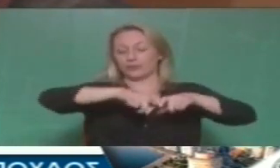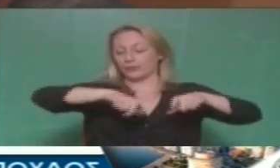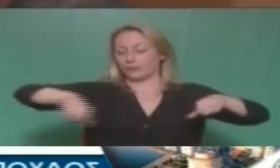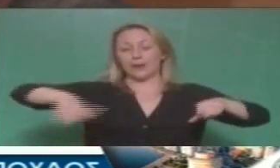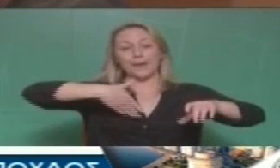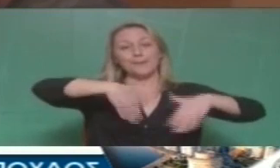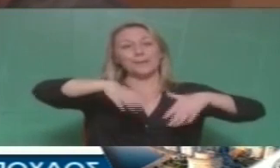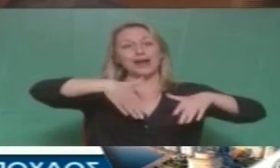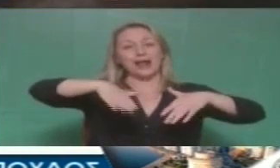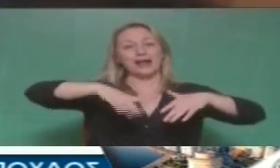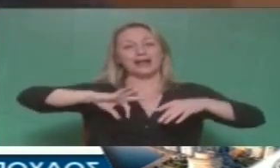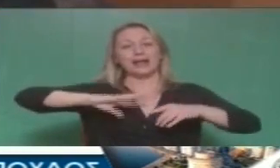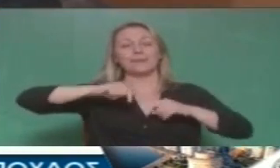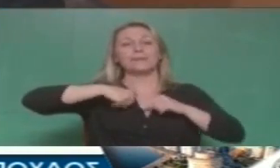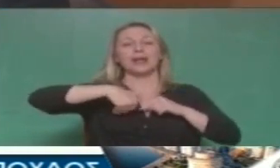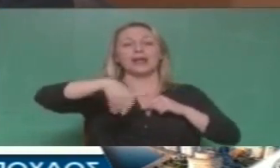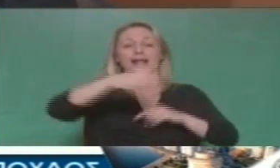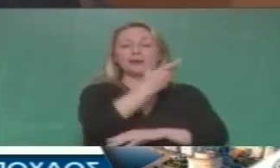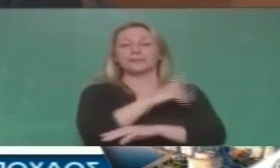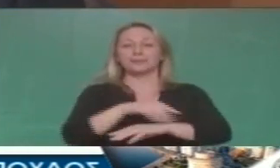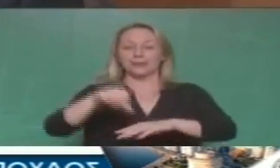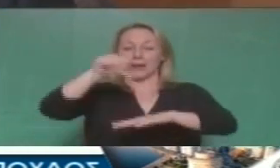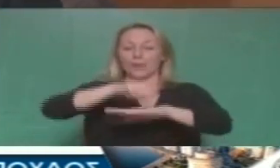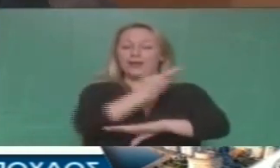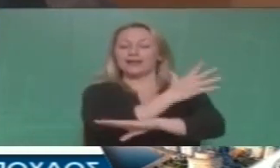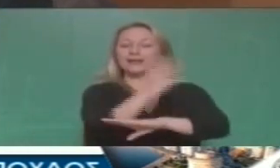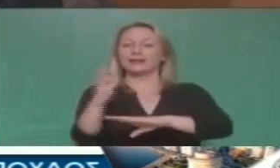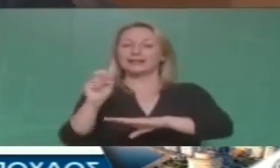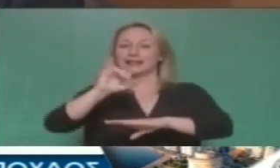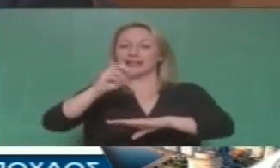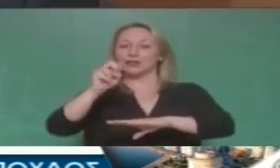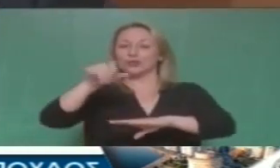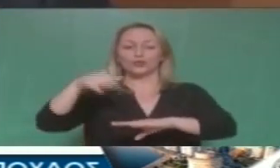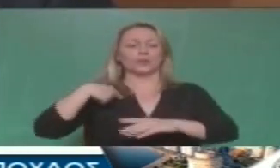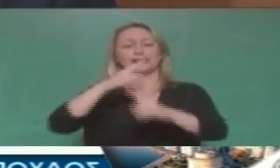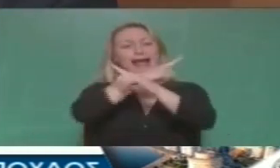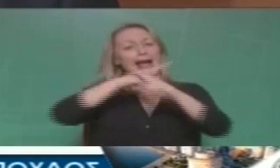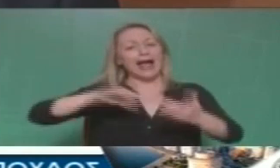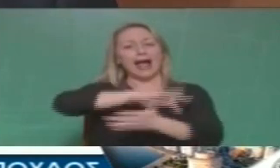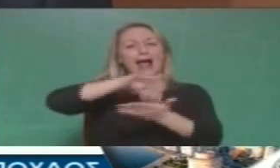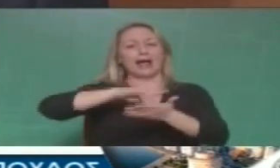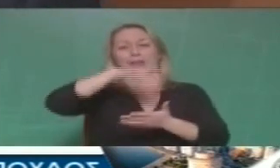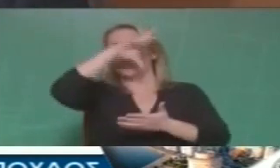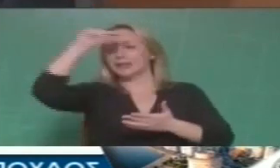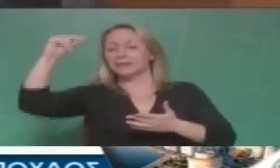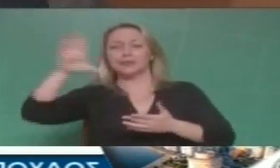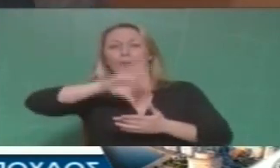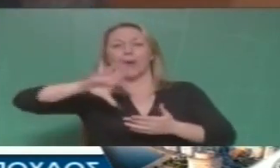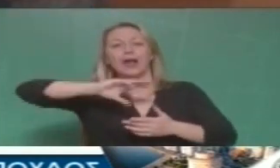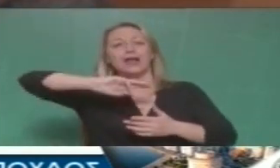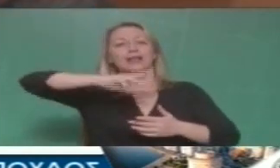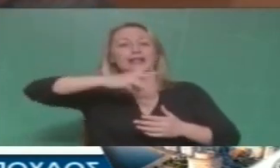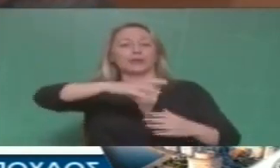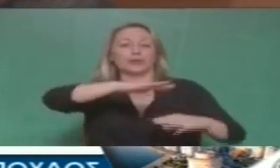παραλία μέχρι το Σέιξου με ό,τι αυτό περιλαμβάνει με το πάρκο της Χάνθ με την έκθεση, με το πανεπιστήμιο με το τρίτο σώμα